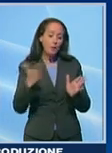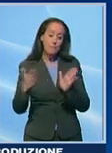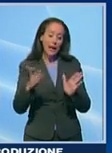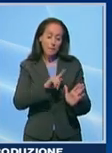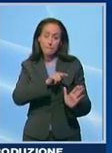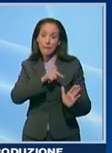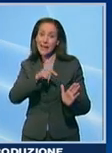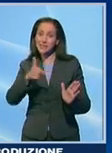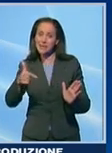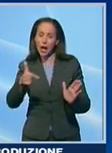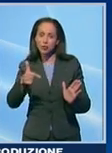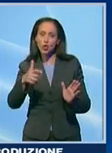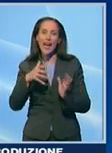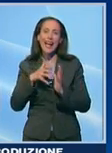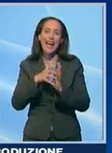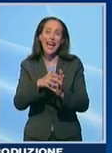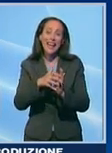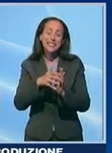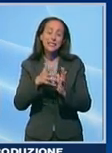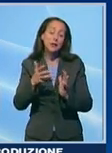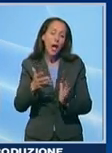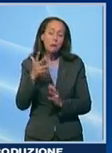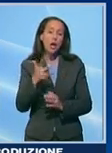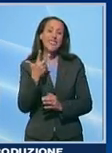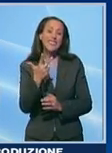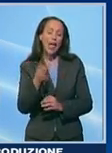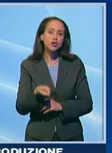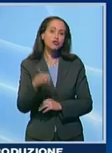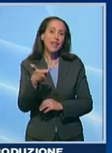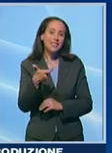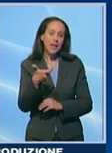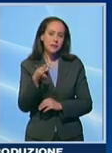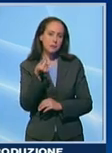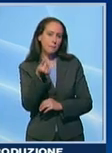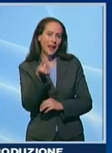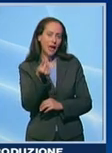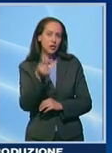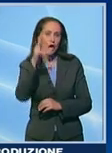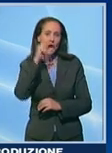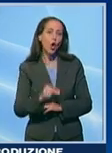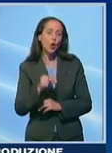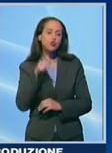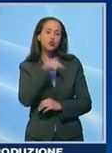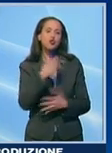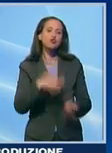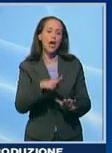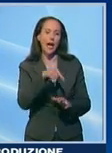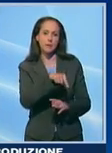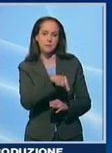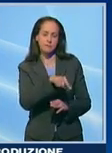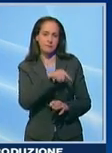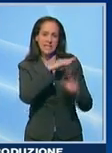transitorio, di garantire un innalzamento di almeno 3 centesimi del prezzo riconosciuto alla stalla. Crediamo che ci siano le